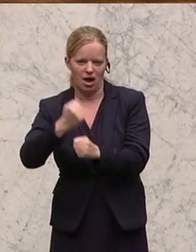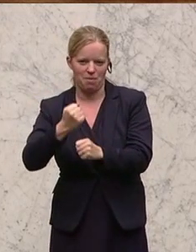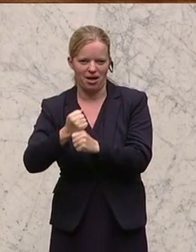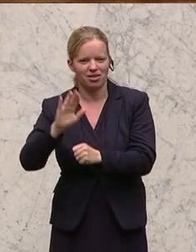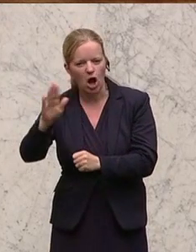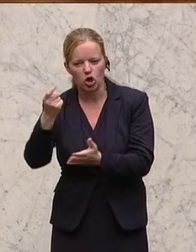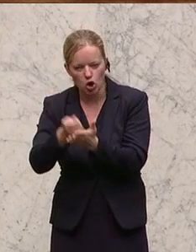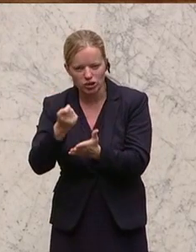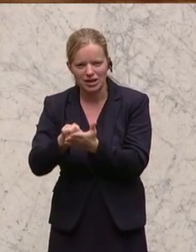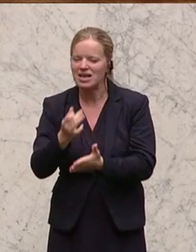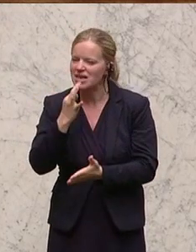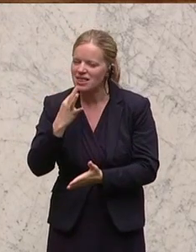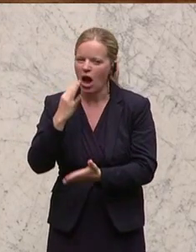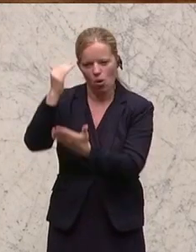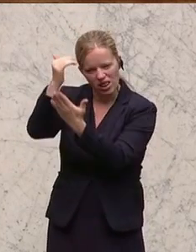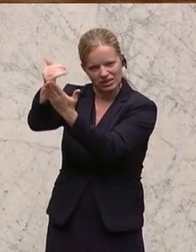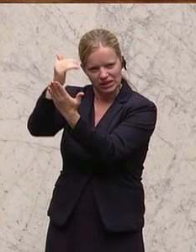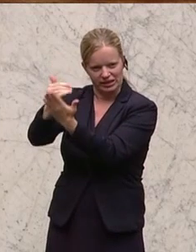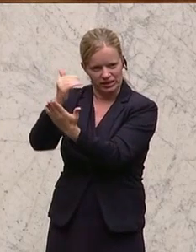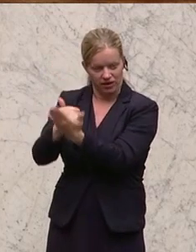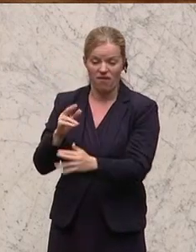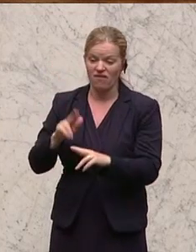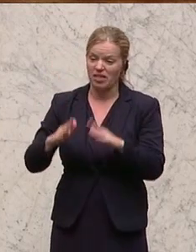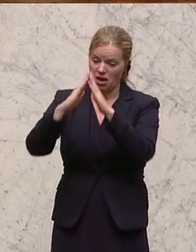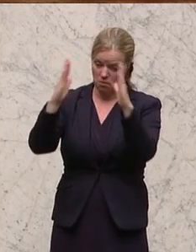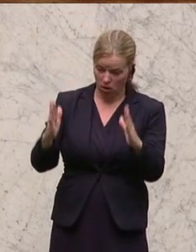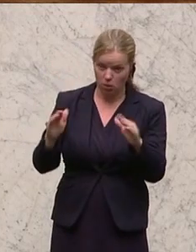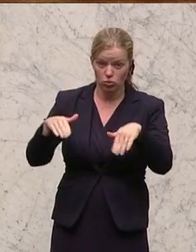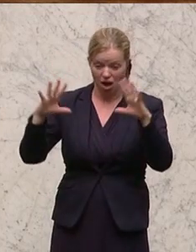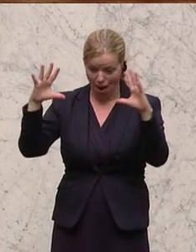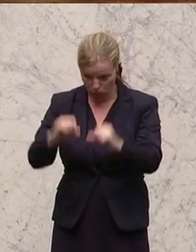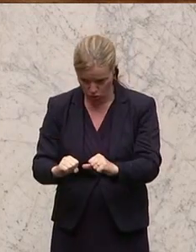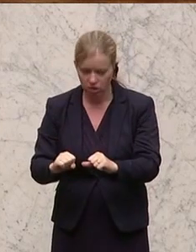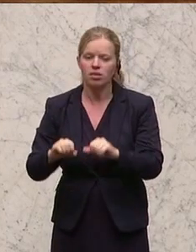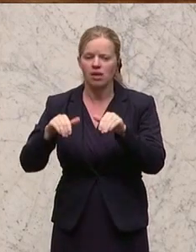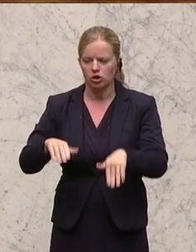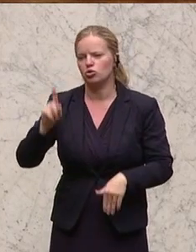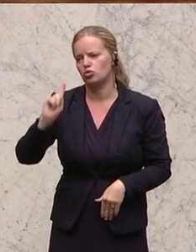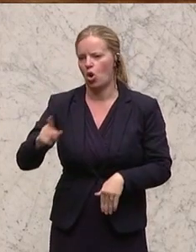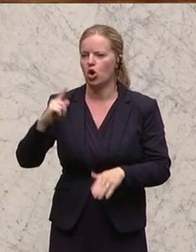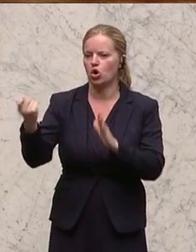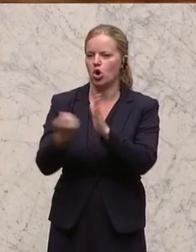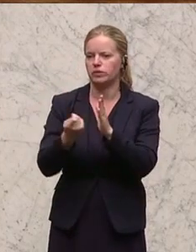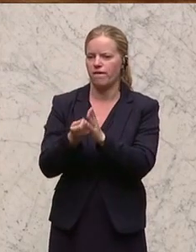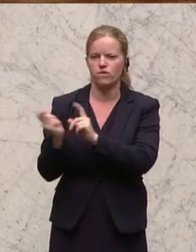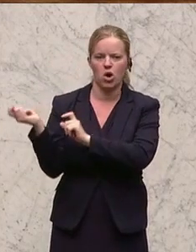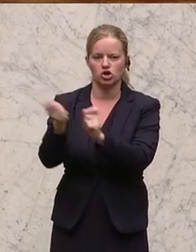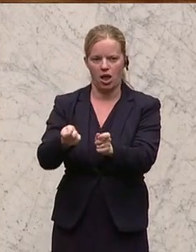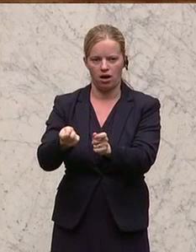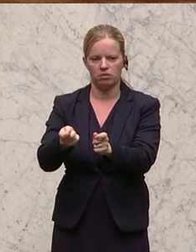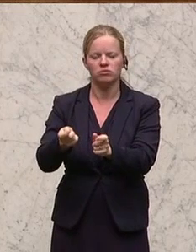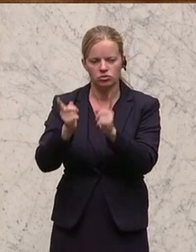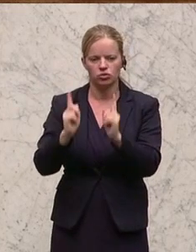Erhaltungsmaßnahmen ersucht. Sollte das Gebäude abbruchreif sein, wird um Vorlagen eines Kostenvoranschlags der Abbruchkosten des gegenständigen Hauses ersucht,